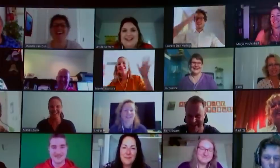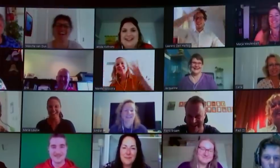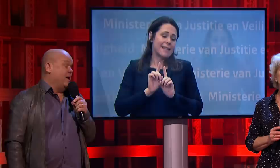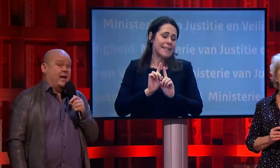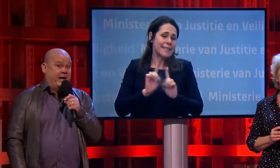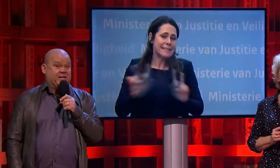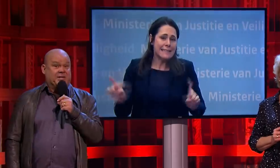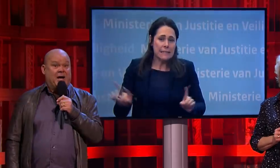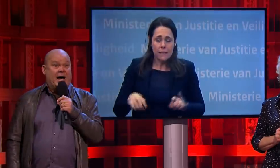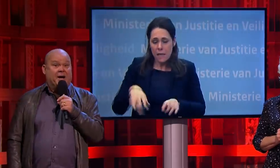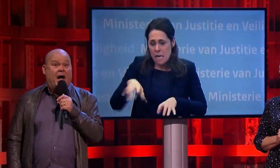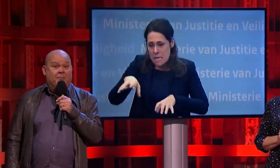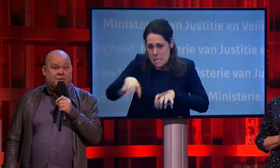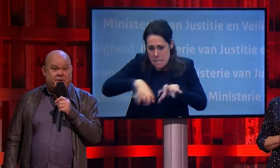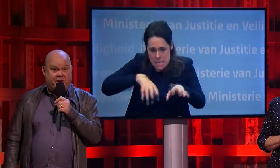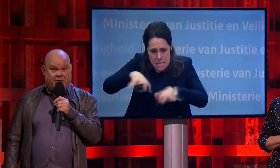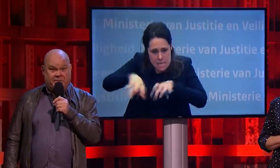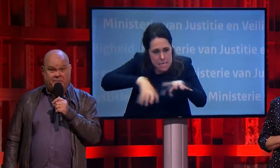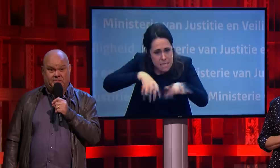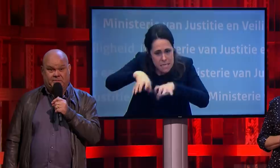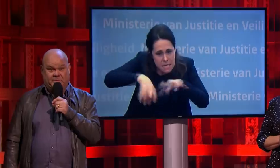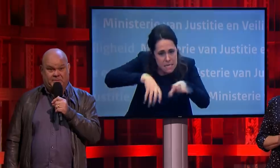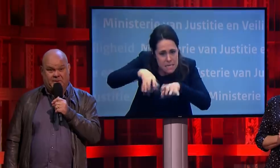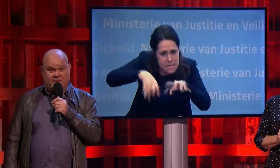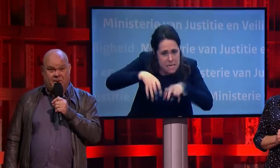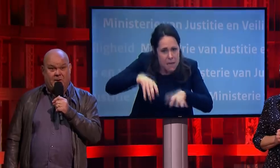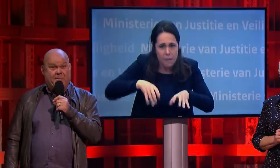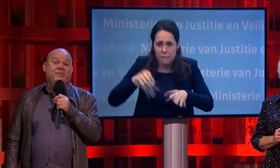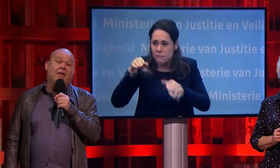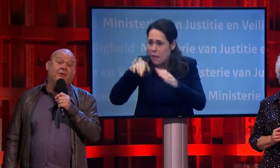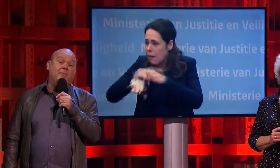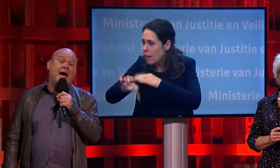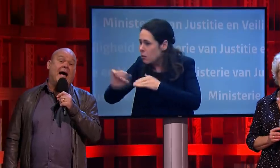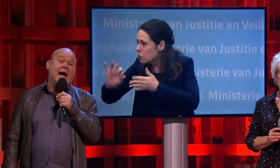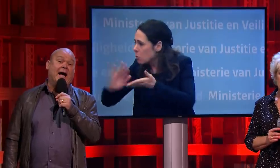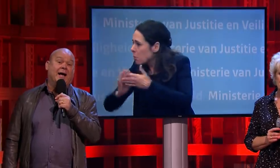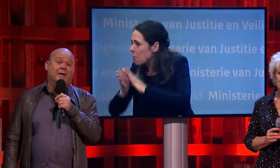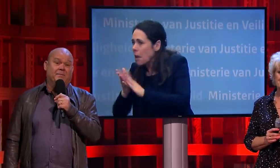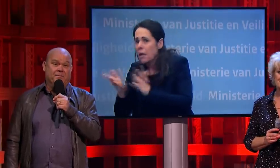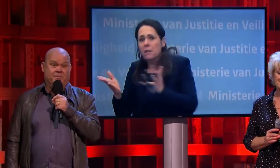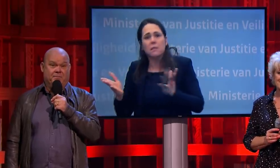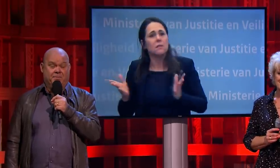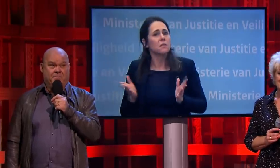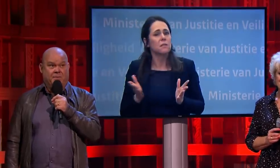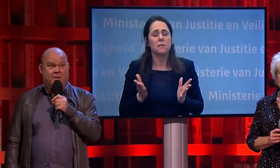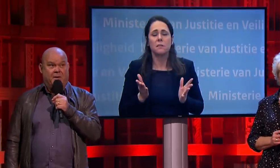Ik zag haar hamsteren met dat gevaar.